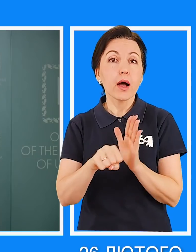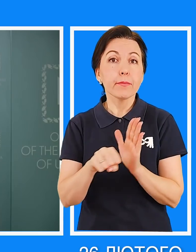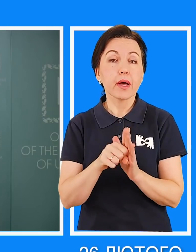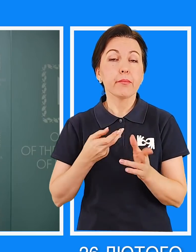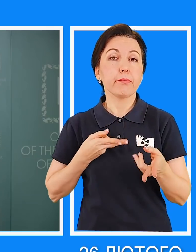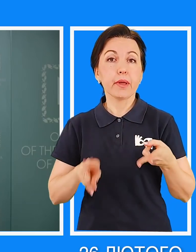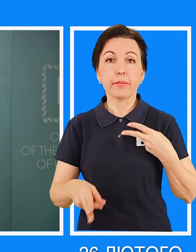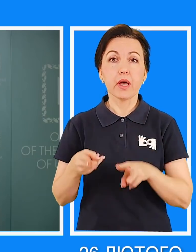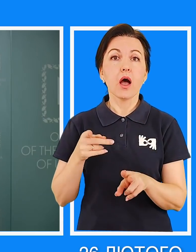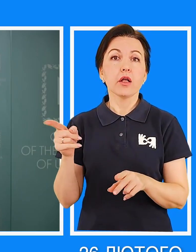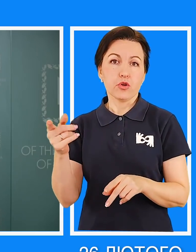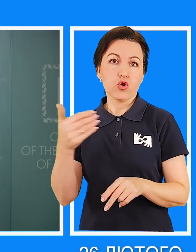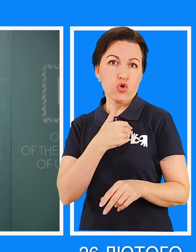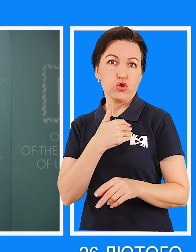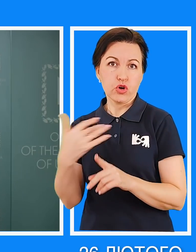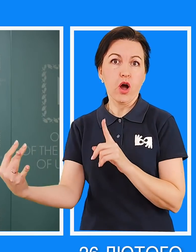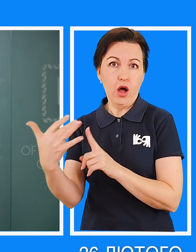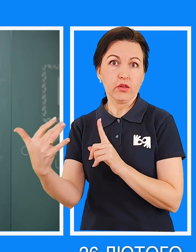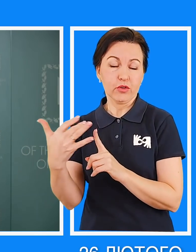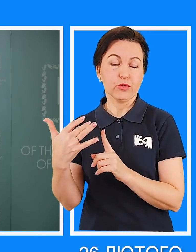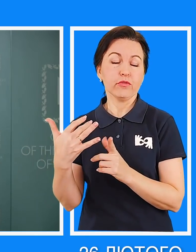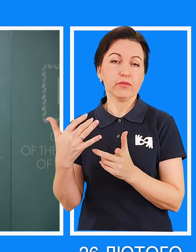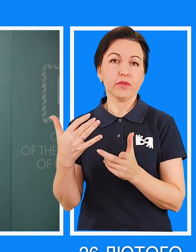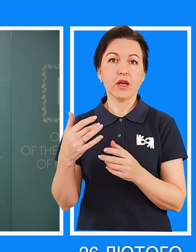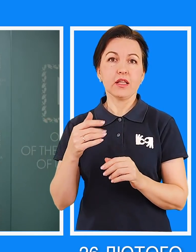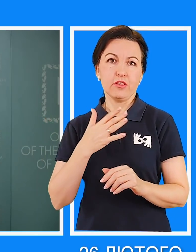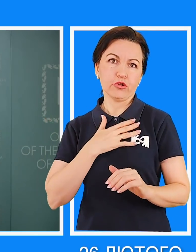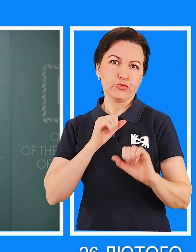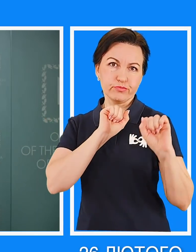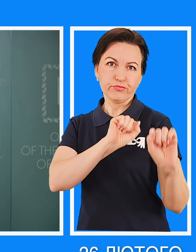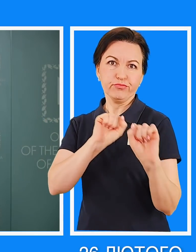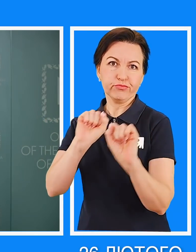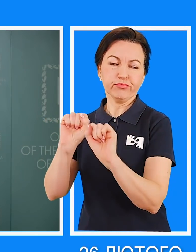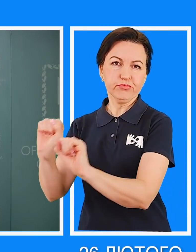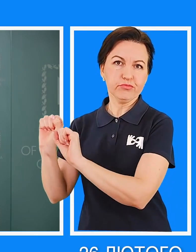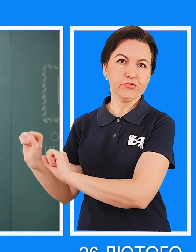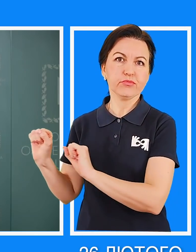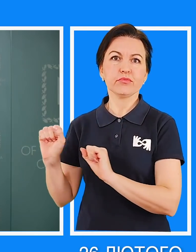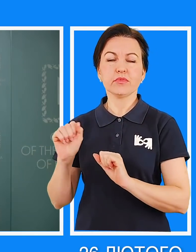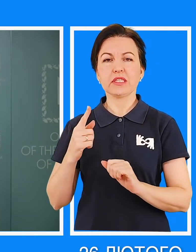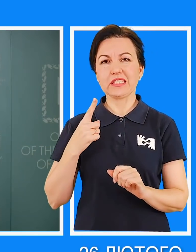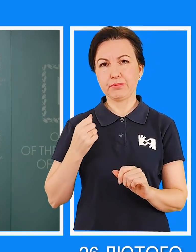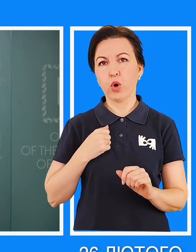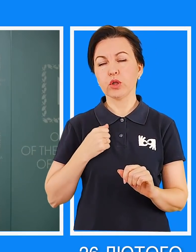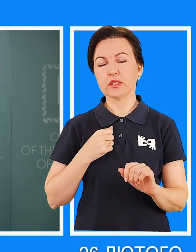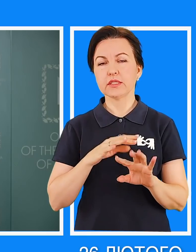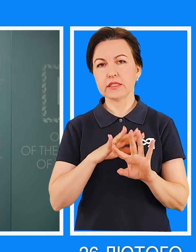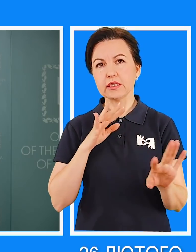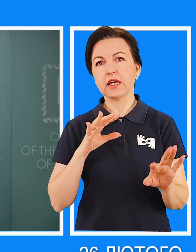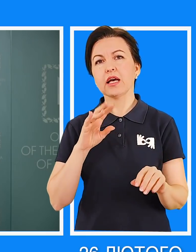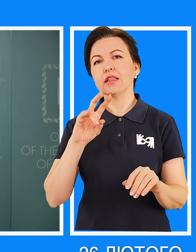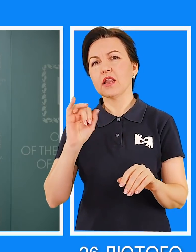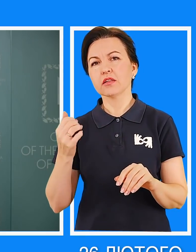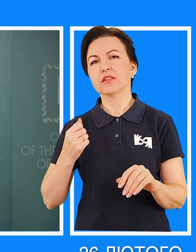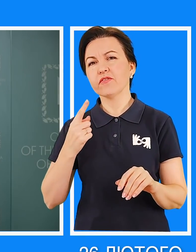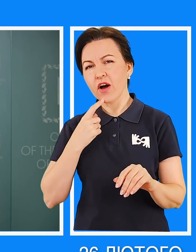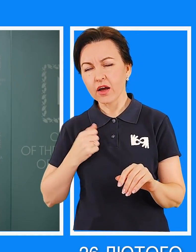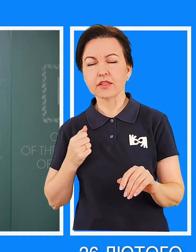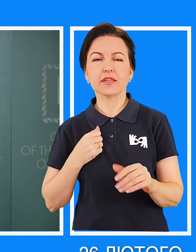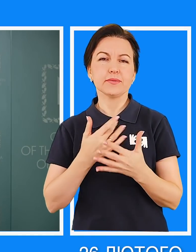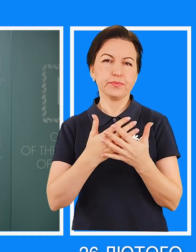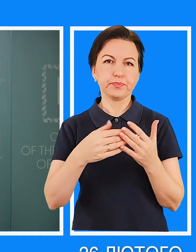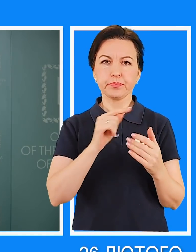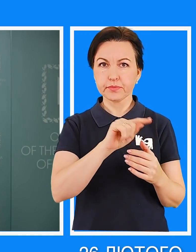величезним втратам, які вони понесли, намагаючись атакувати позиції захисников України, Збройних сил і